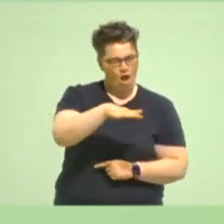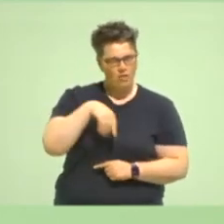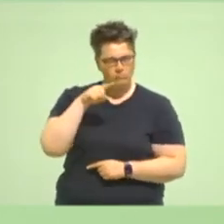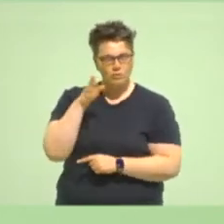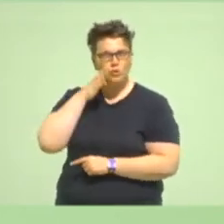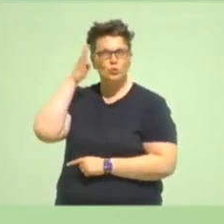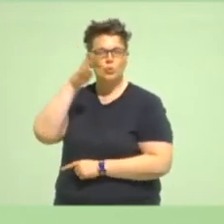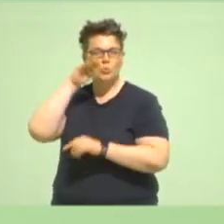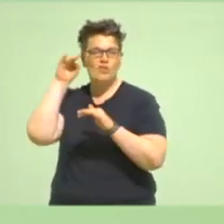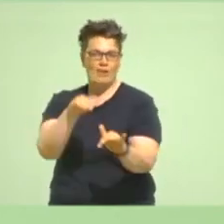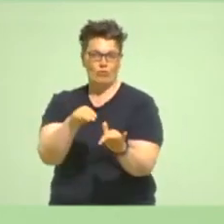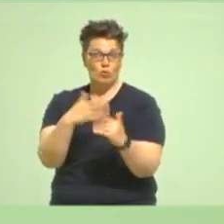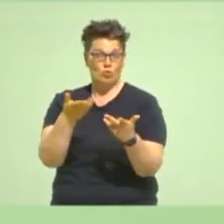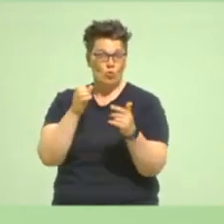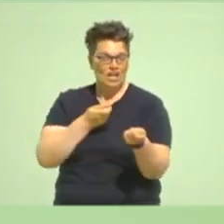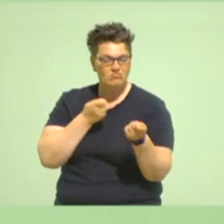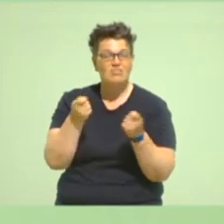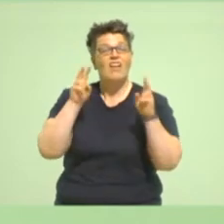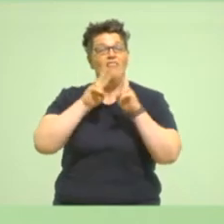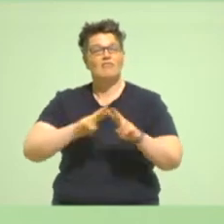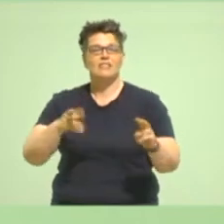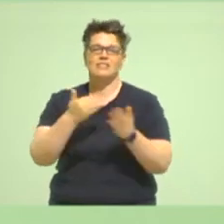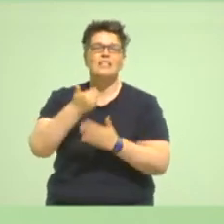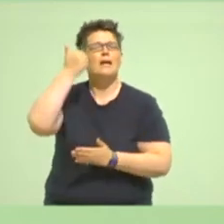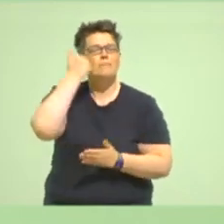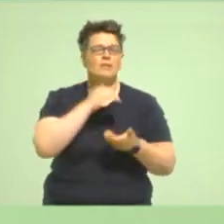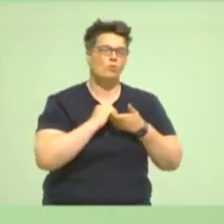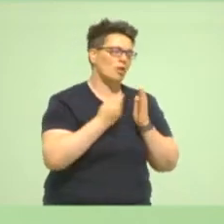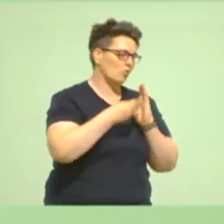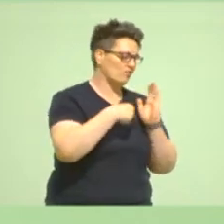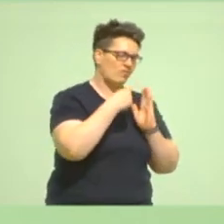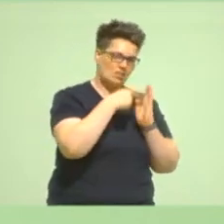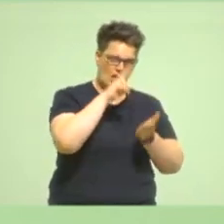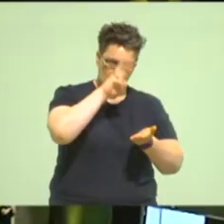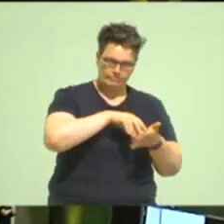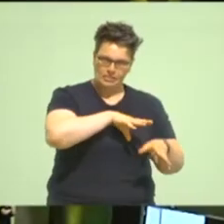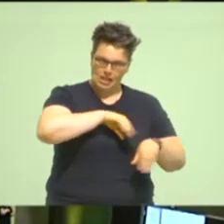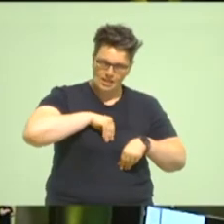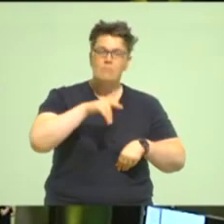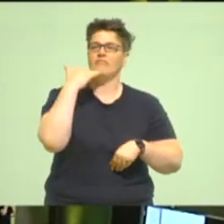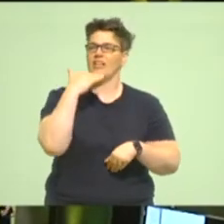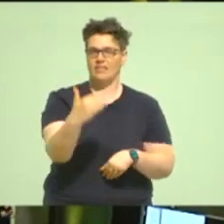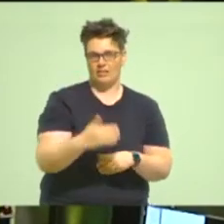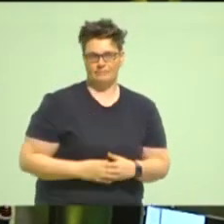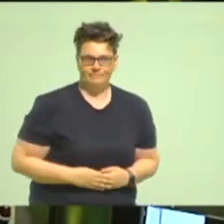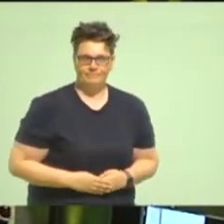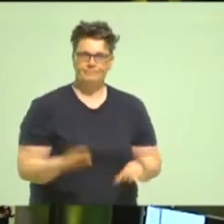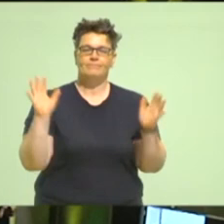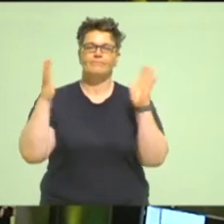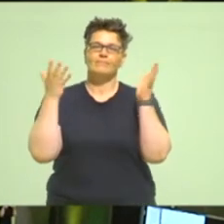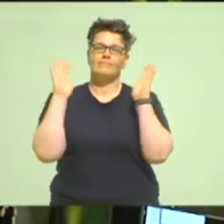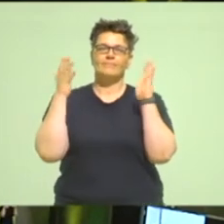dass wir damit Frieden schmieden können. Ich bitte euch um Zustimmung zu diesem Koalitionsvertrag. Vielen Dank. Applaus